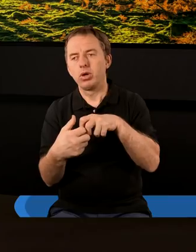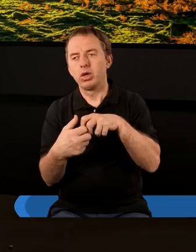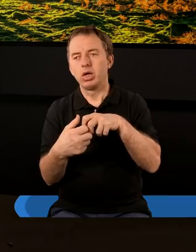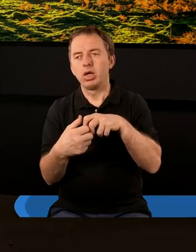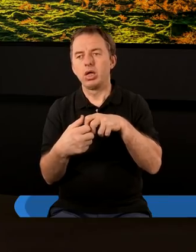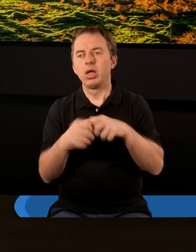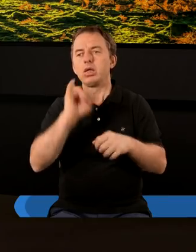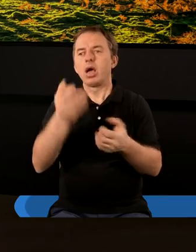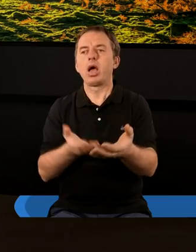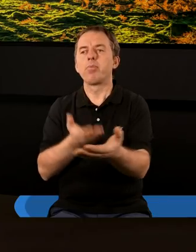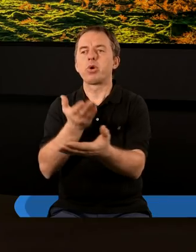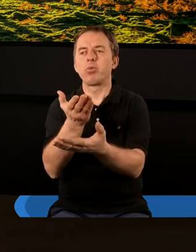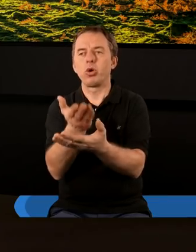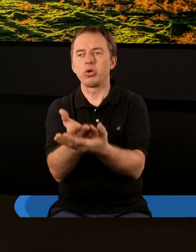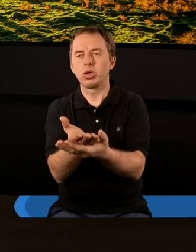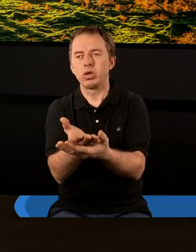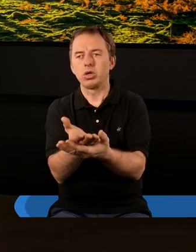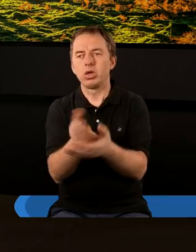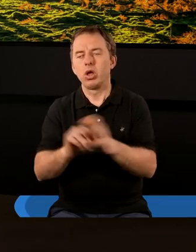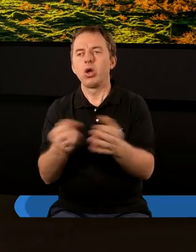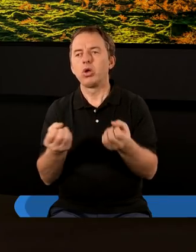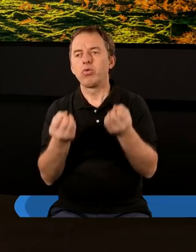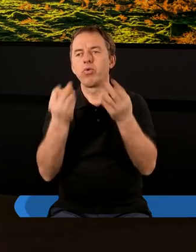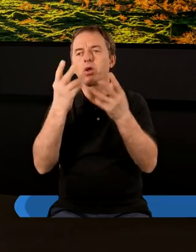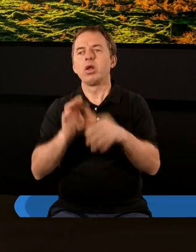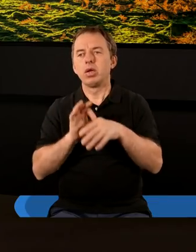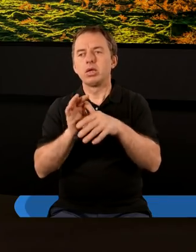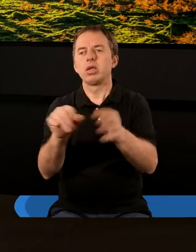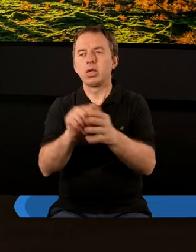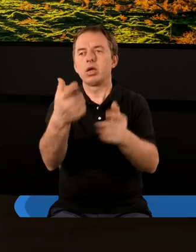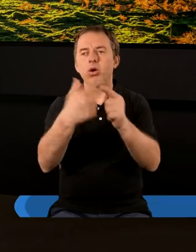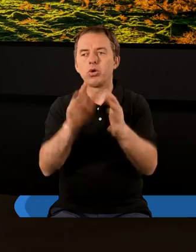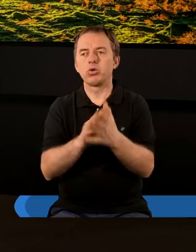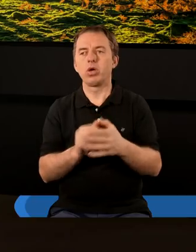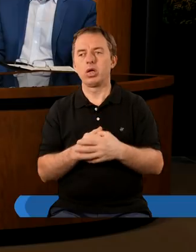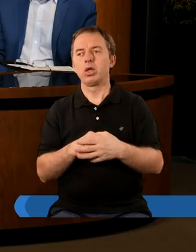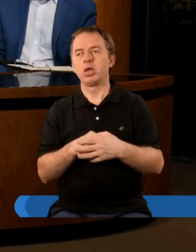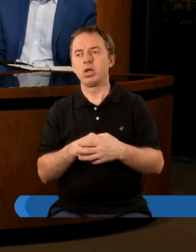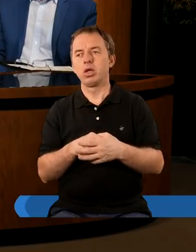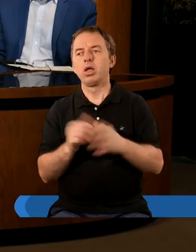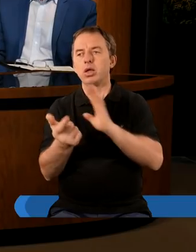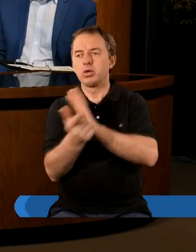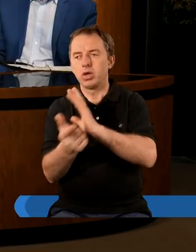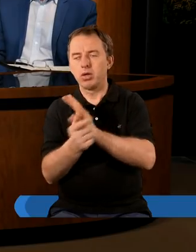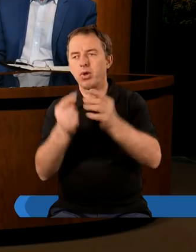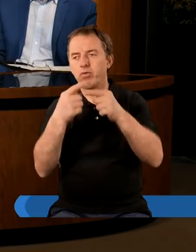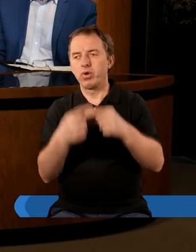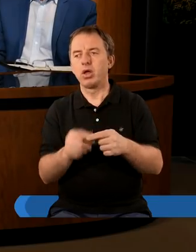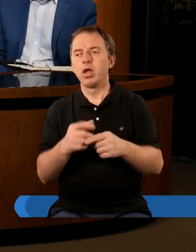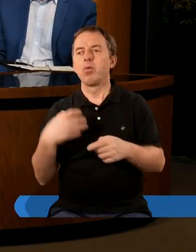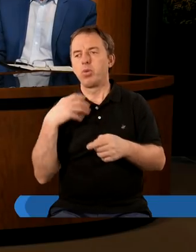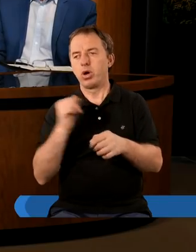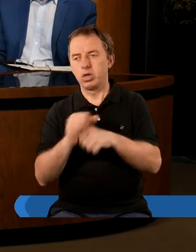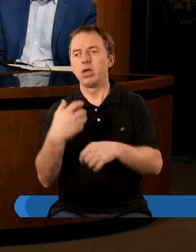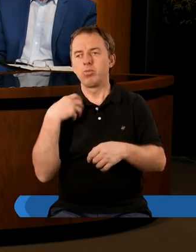jaka propozycja od Stwórcy jest skierowana do tego Kościoła? 17 werset